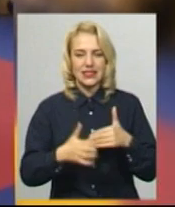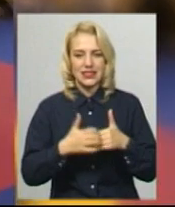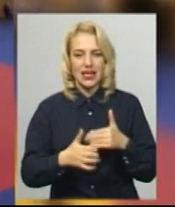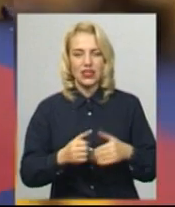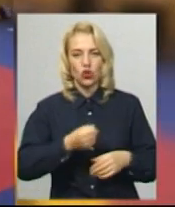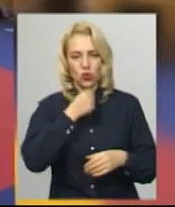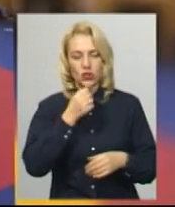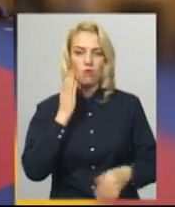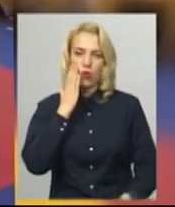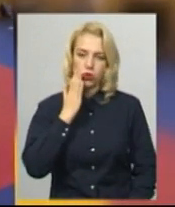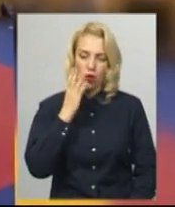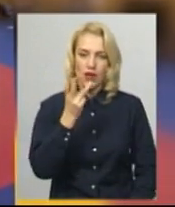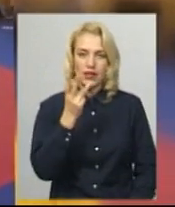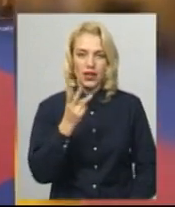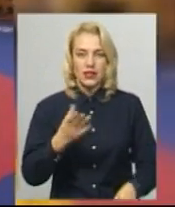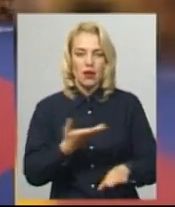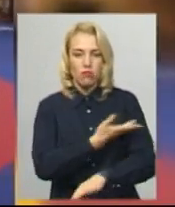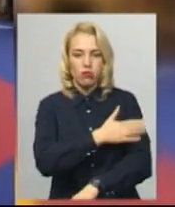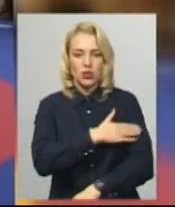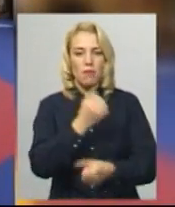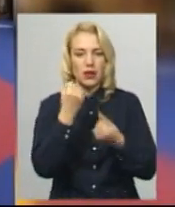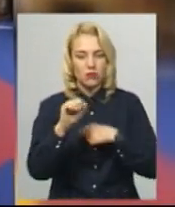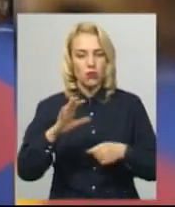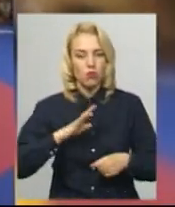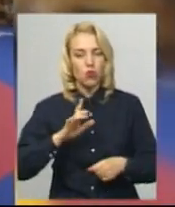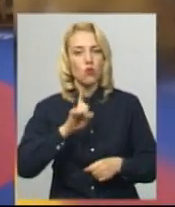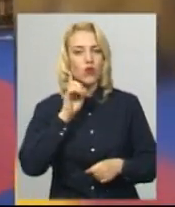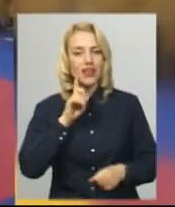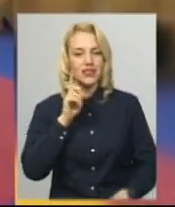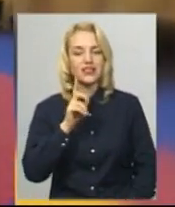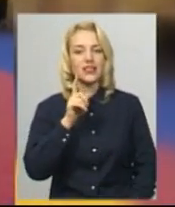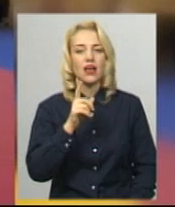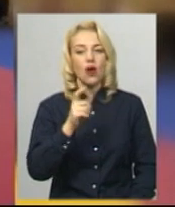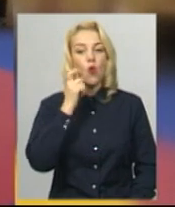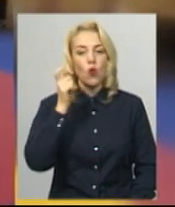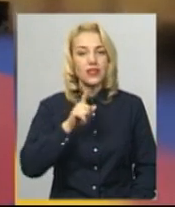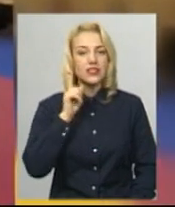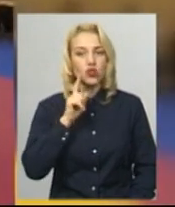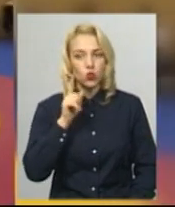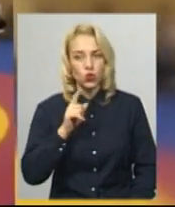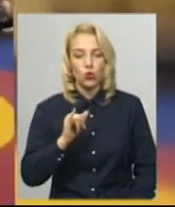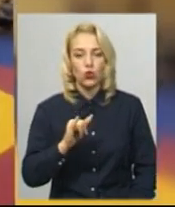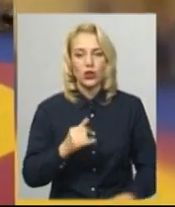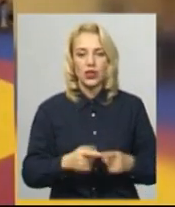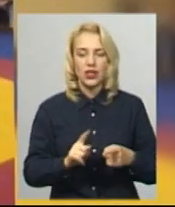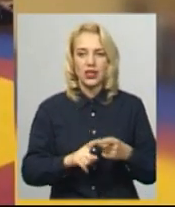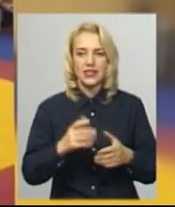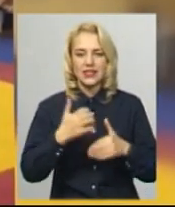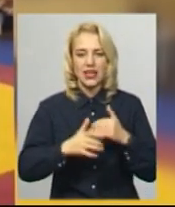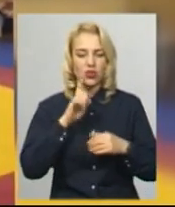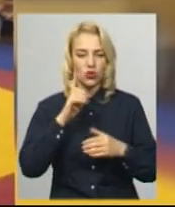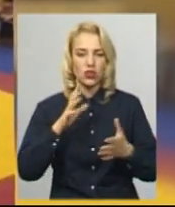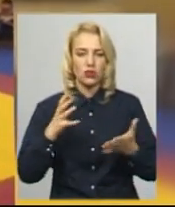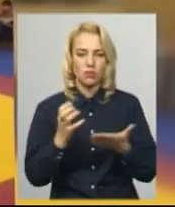Молдови, третя – Польщі. Переможцями були й українські юніори та юнаки. В командному заліку серед юніорів срібло дісталося